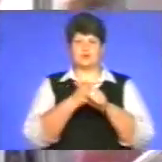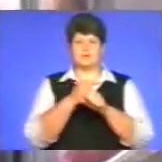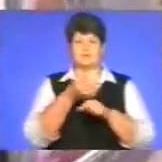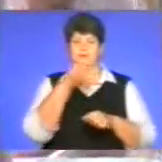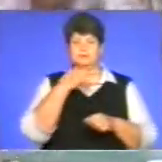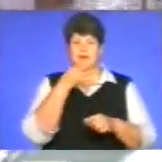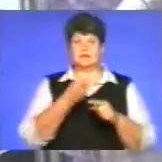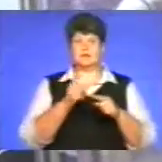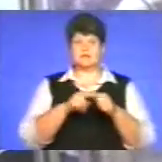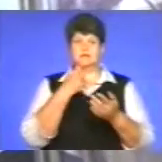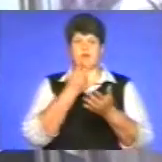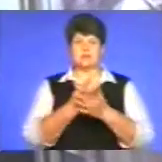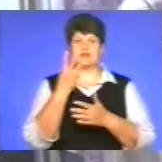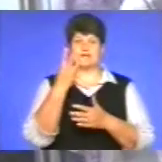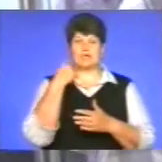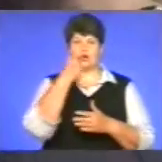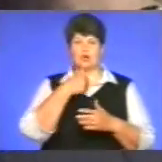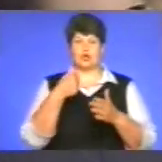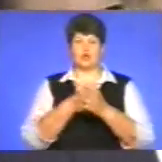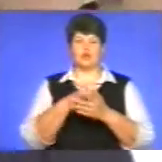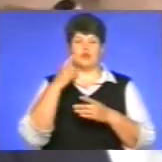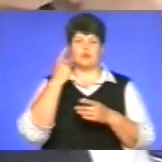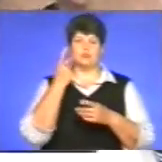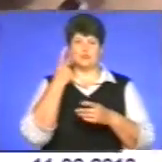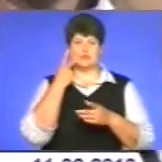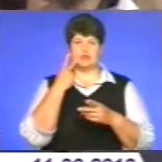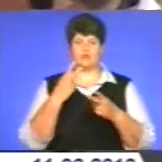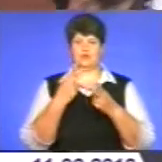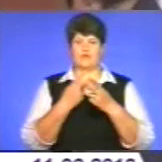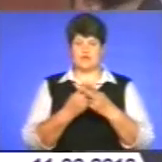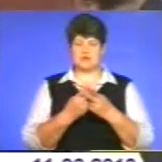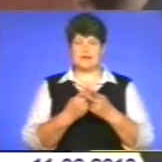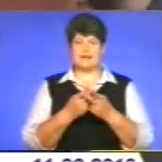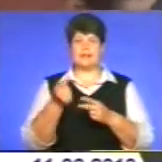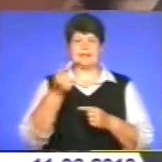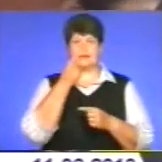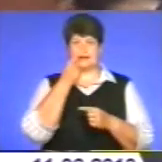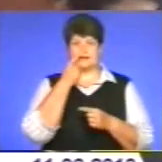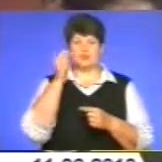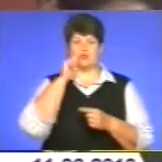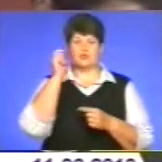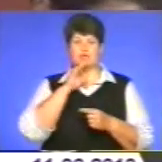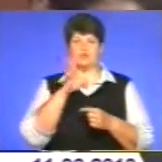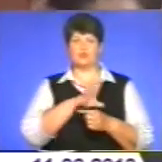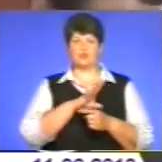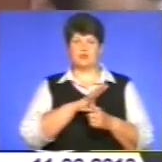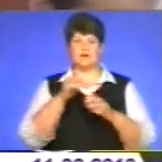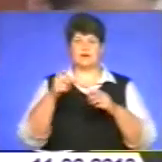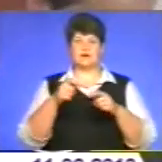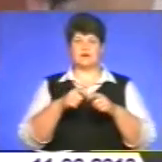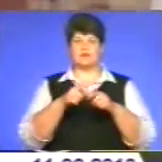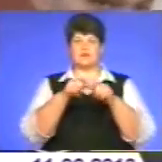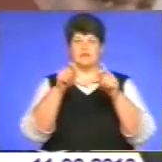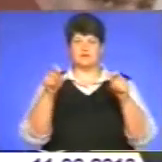за це передбачено від трьох років до довічного ув'язнення. Нещодавно в Україні була викрита дуже